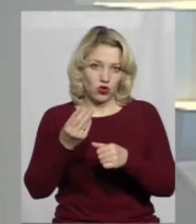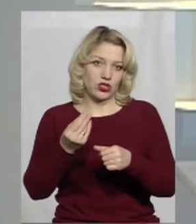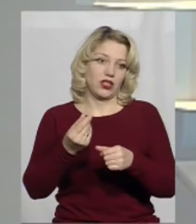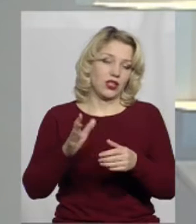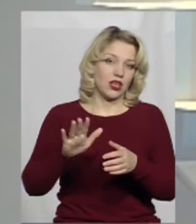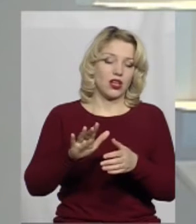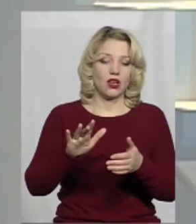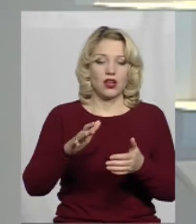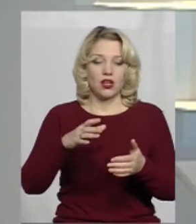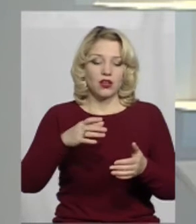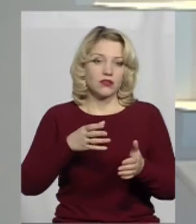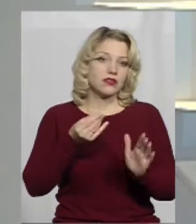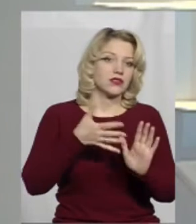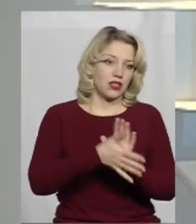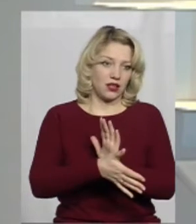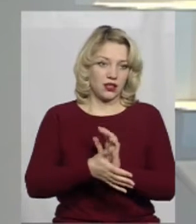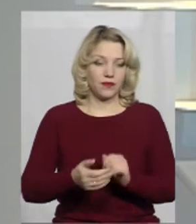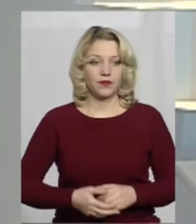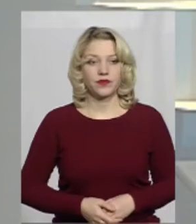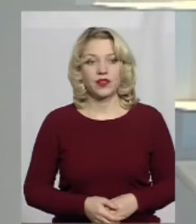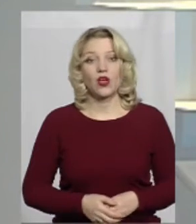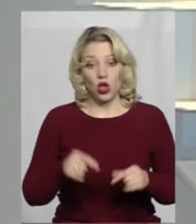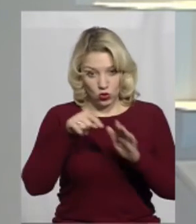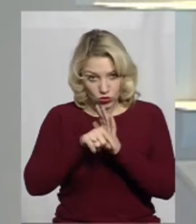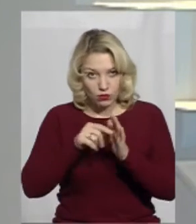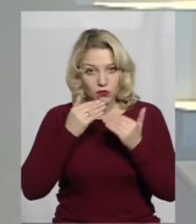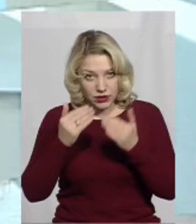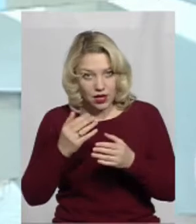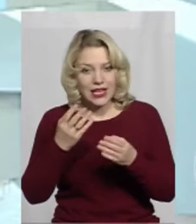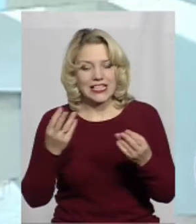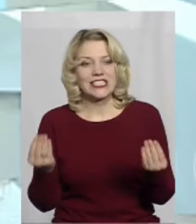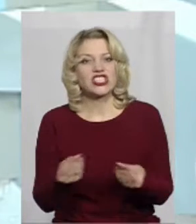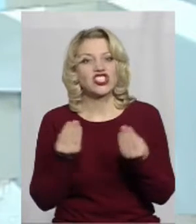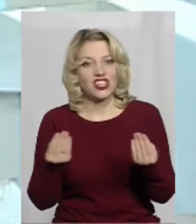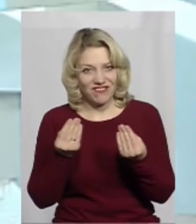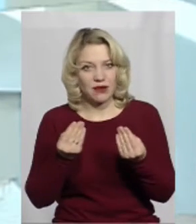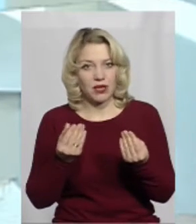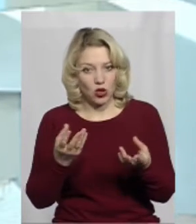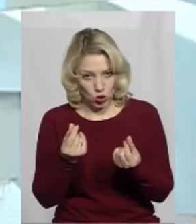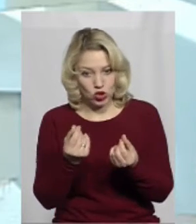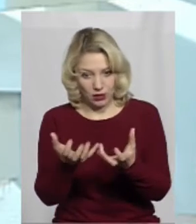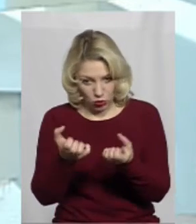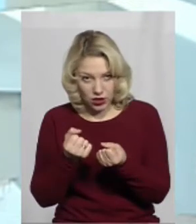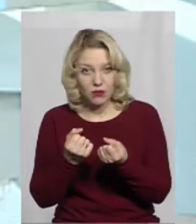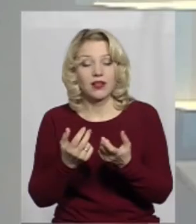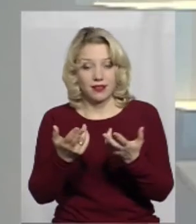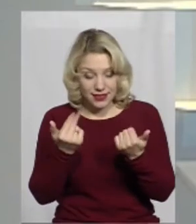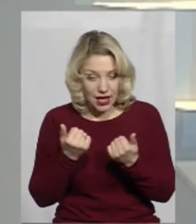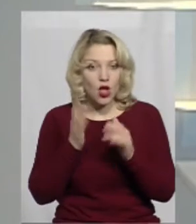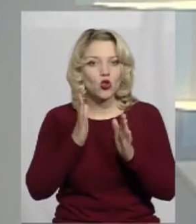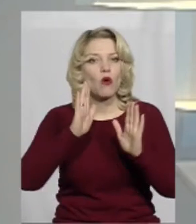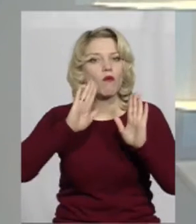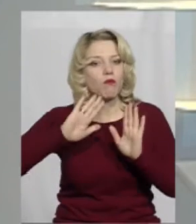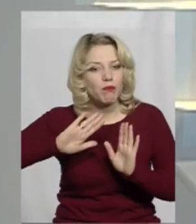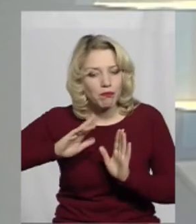може розпоряджатися, людина грошима живими отримує ці залишки, так? Так, але після закінчення опалювального періоду. Так, а скажіть, чи